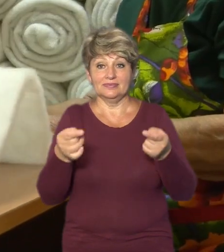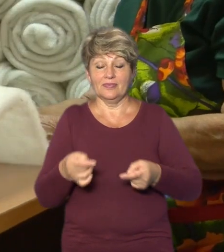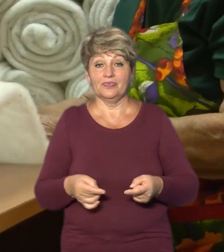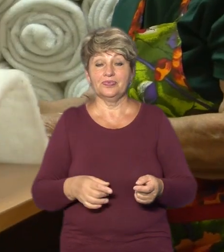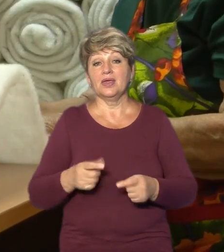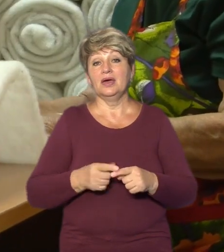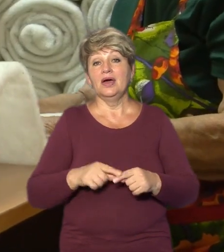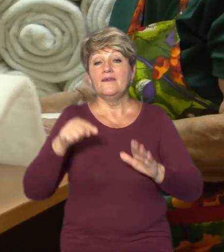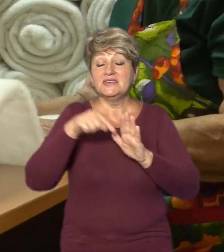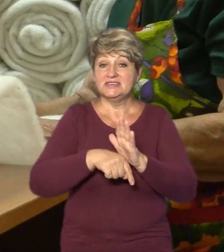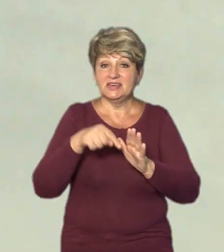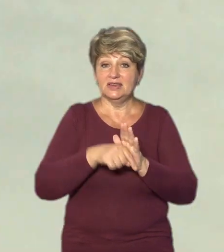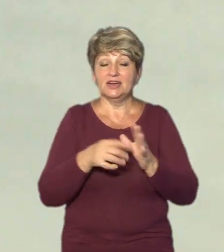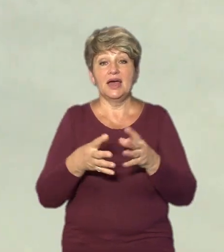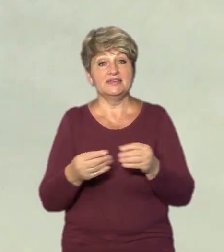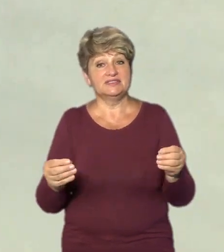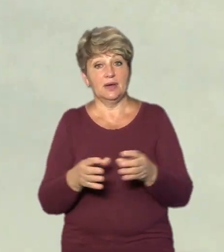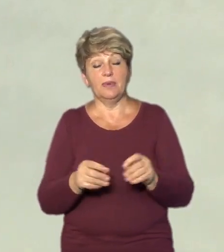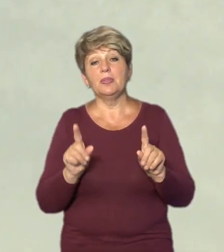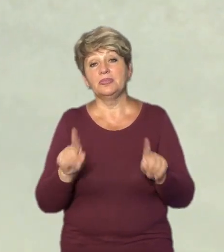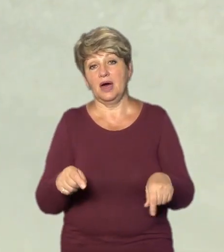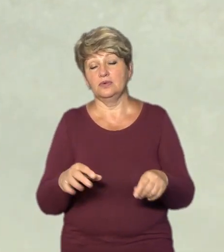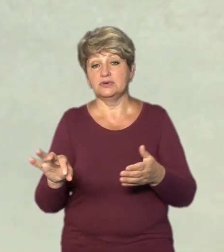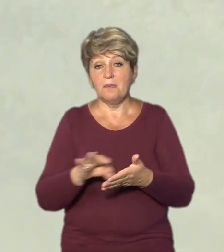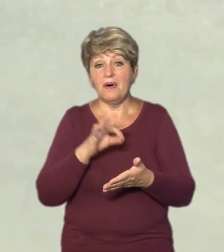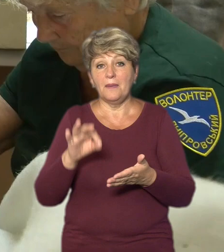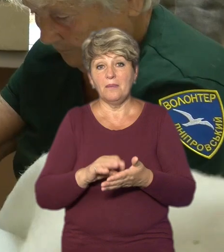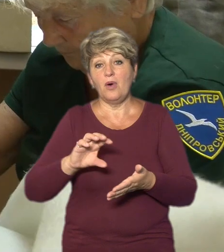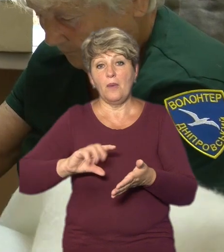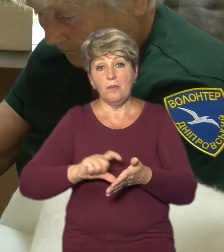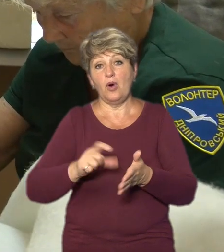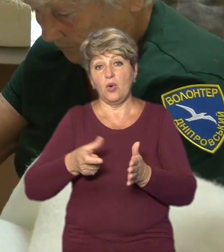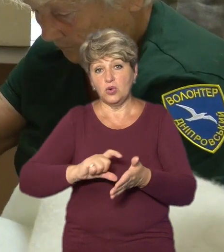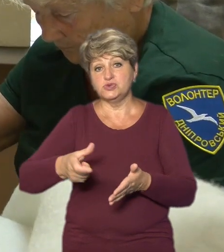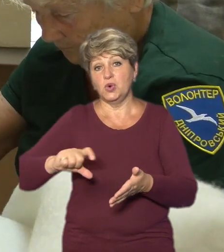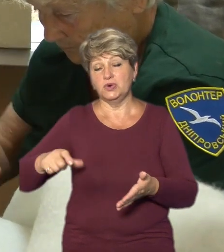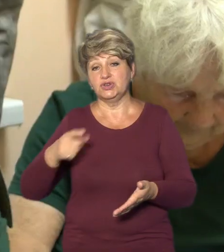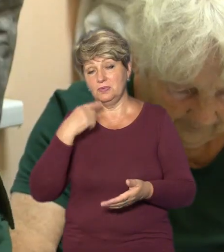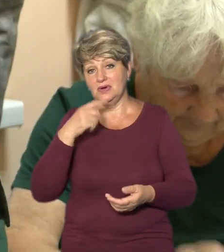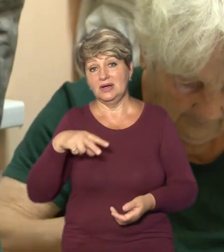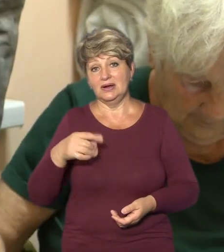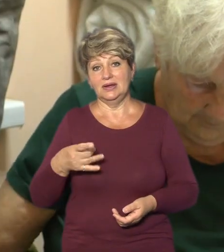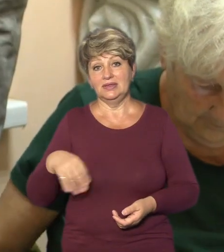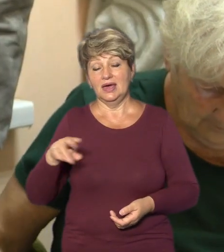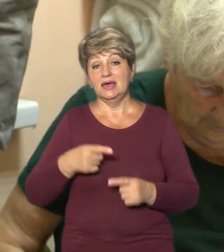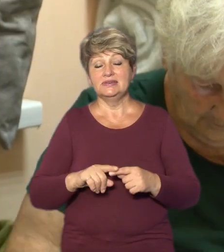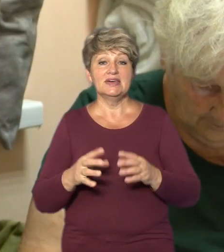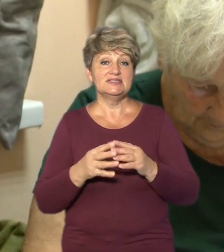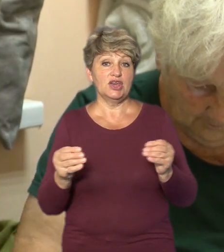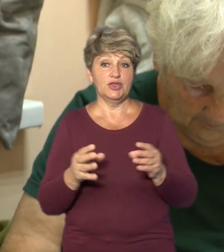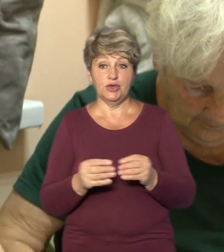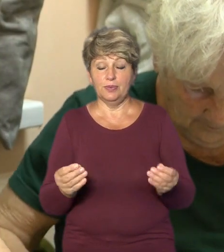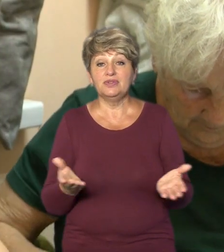Всередину ковдри вкладають синтепон. Його також шивають по шматочках, розповідає Лідія Кадуха. Оце синтепон,